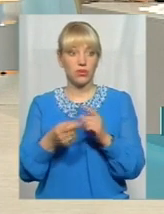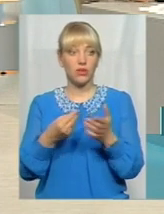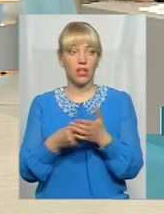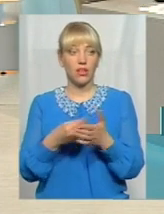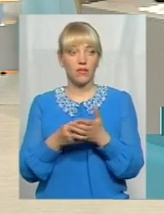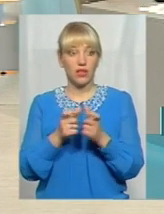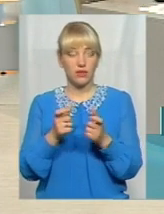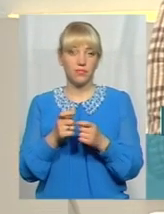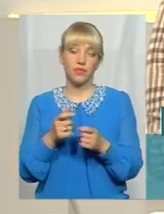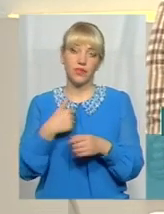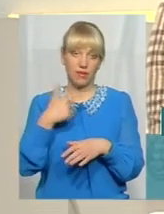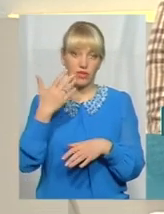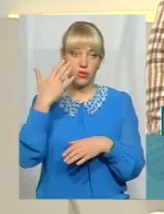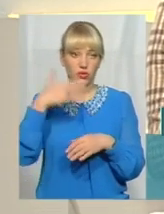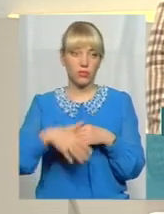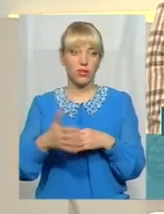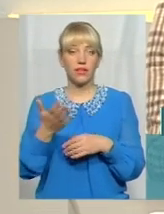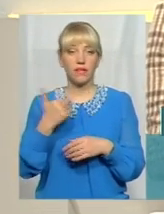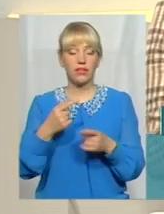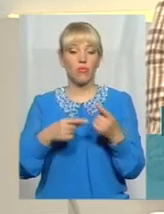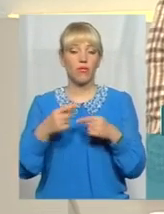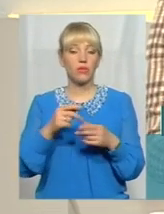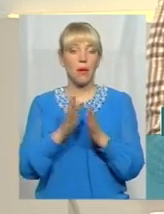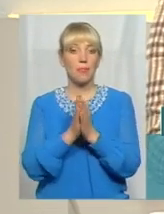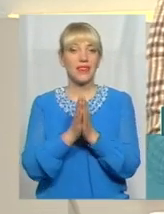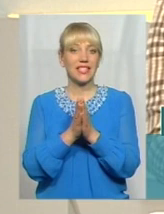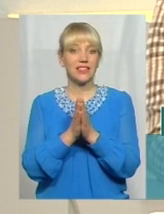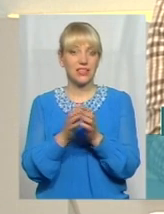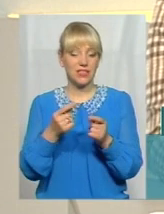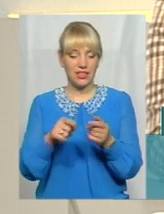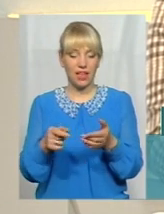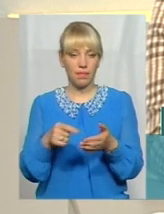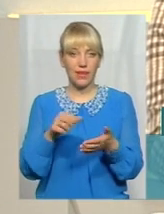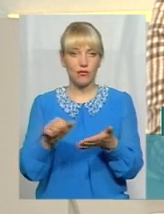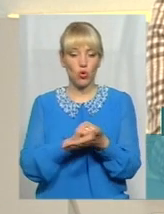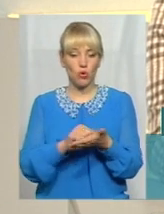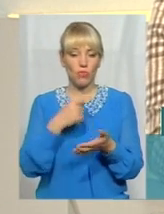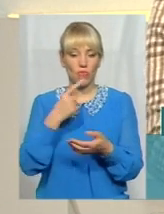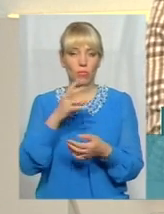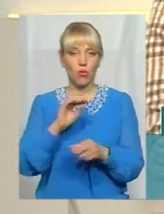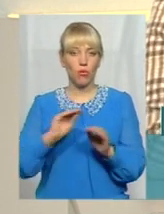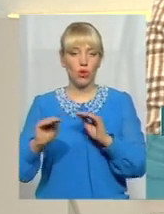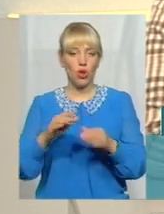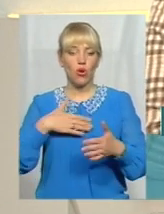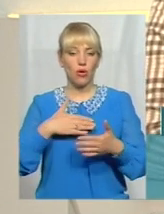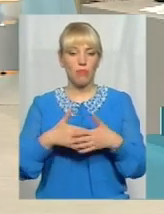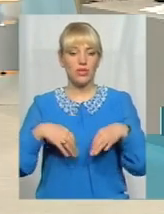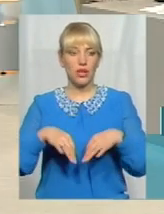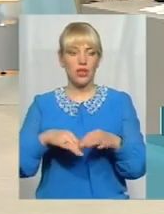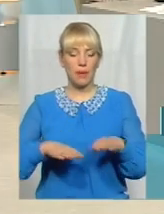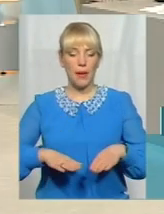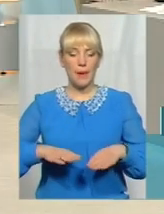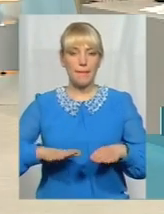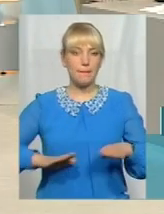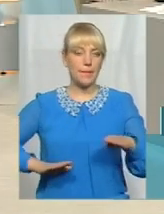Я вас зрозуміла. Давайте все ж таки повернемося до петиції. У документі йдеться про облаштування громадського транспорту пандусами та